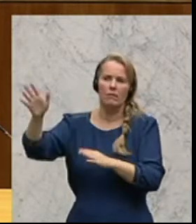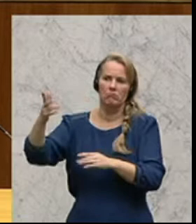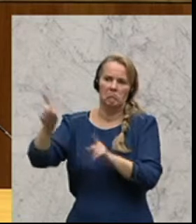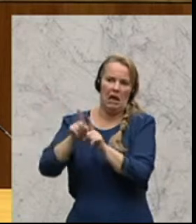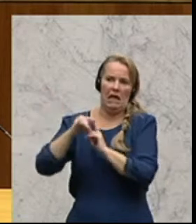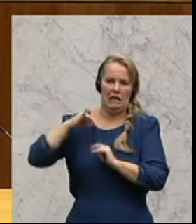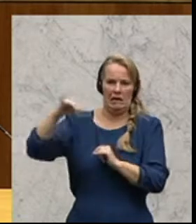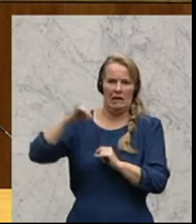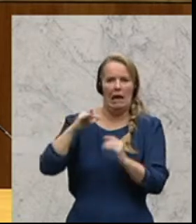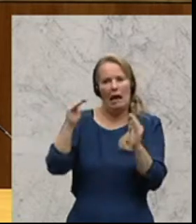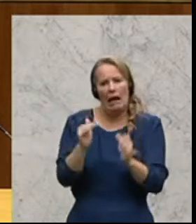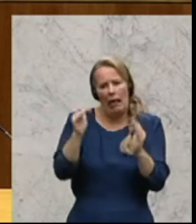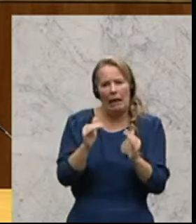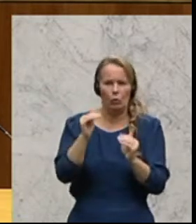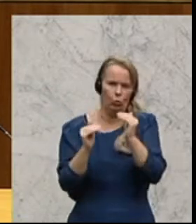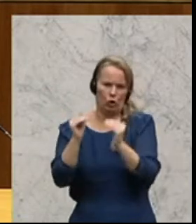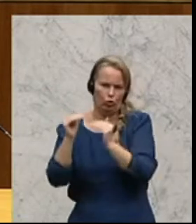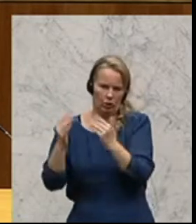Ansatz mit kleinen Differenzierungen.